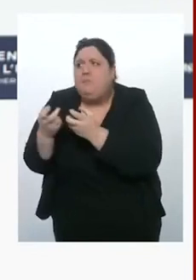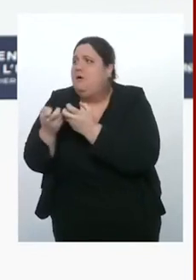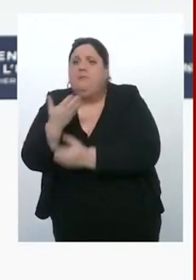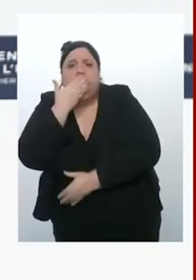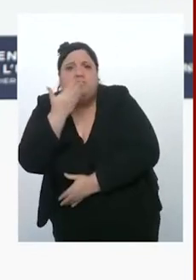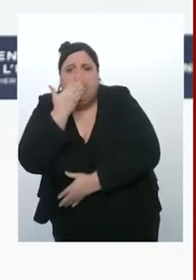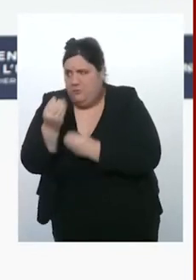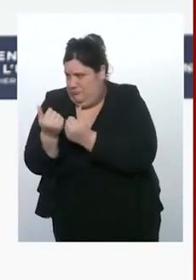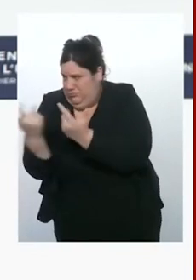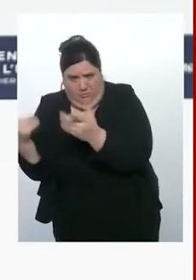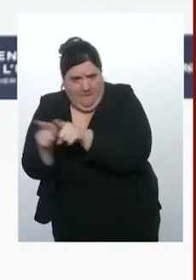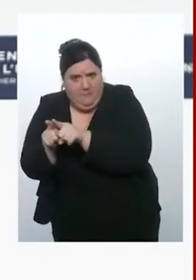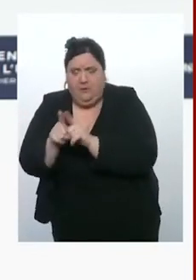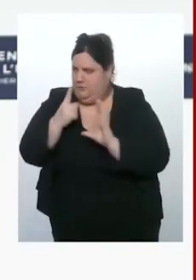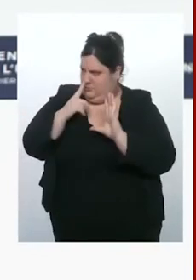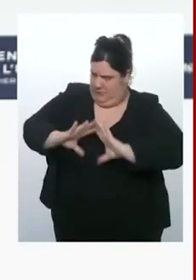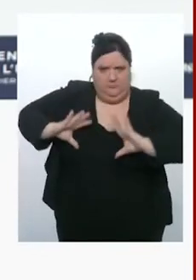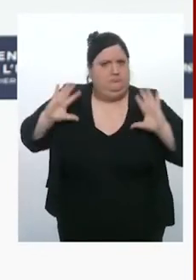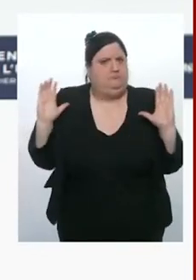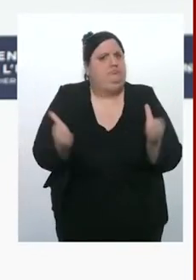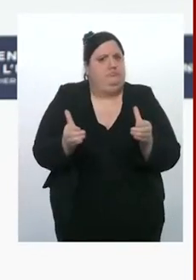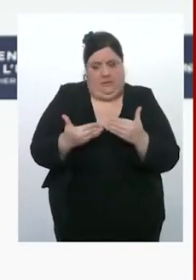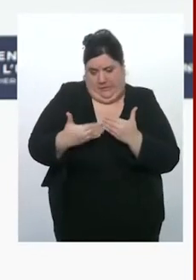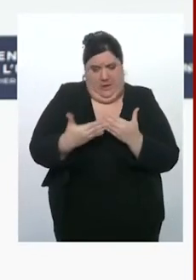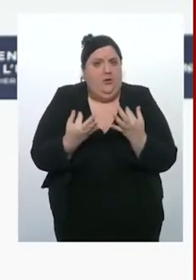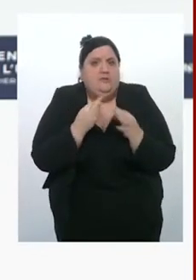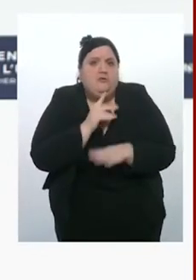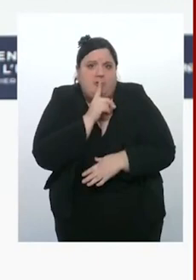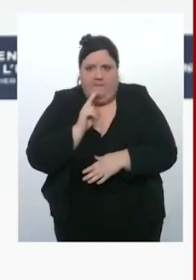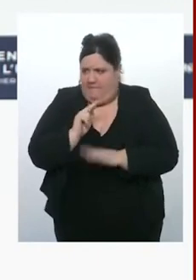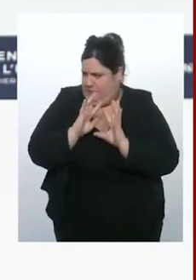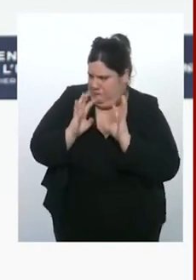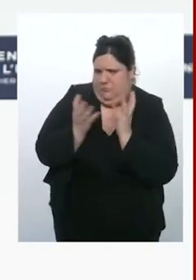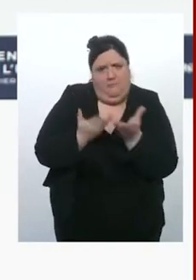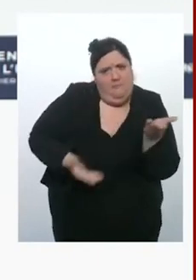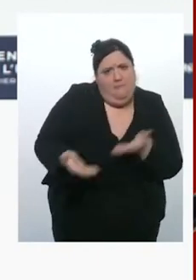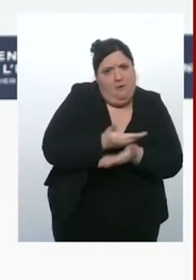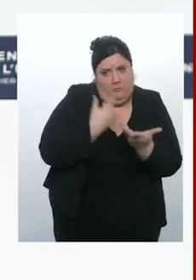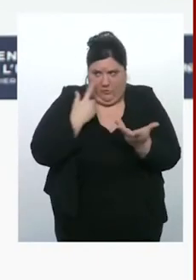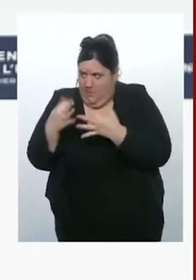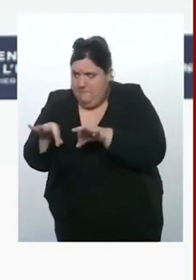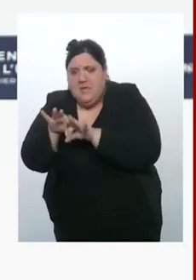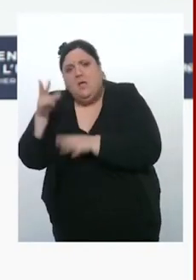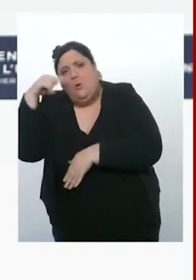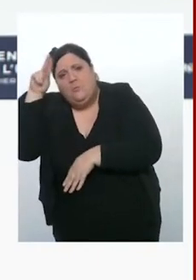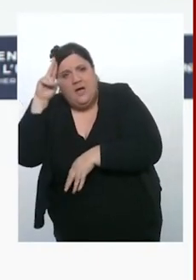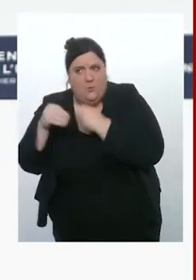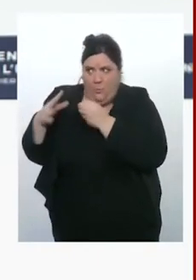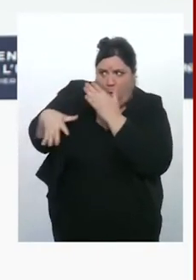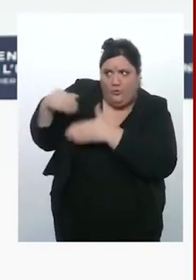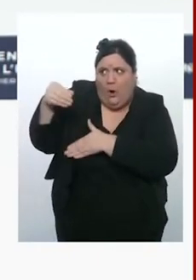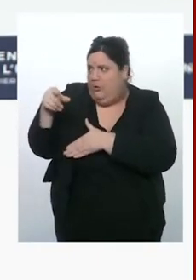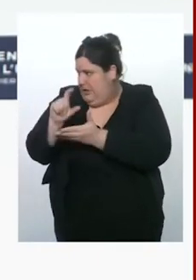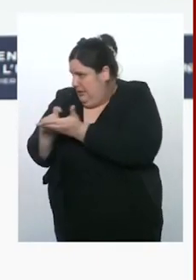nous allons mettre tous ces efforts autour de la table car nous avons démarché beaucoup de pays européens, non-européens, qui ont des munitions disponibles. Parce que c